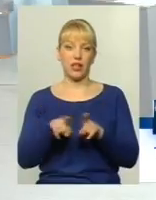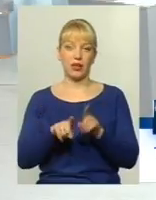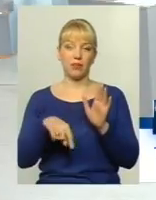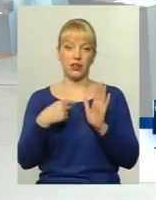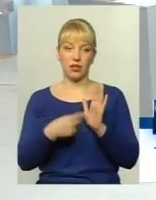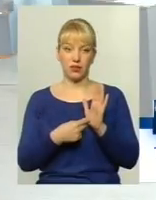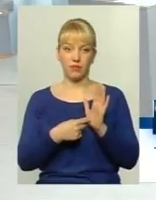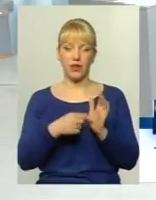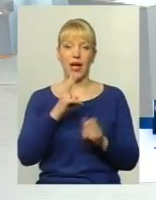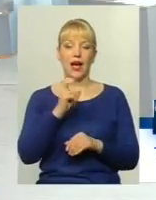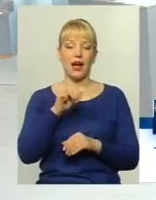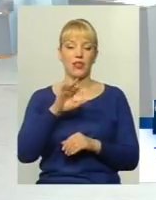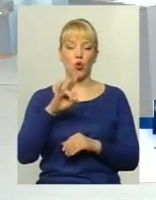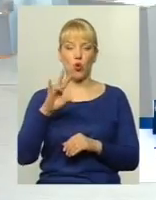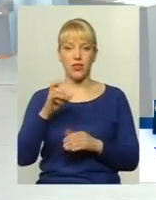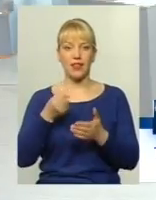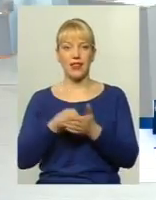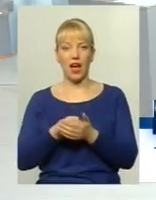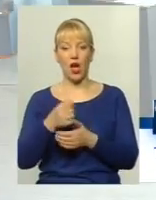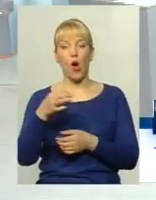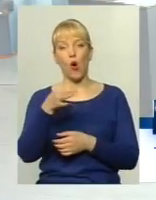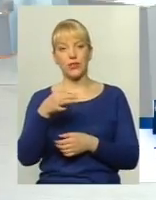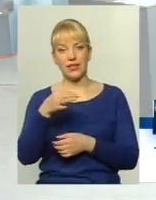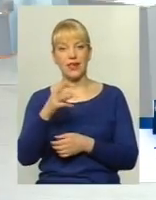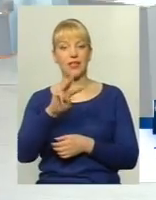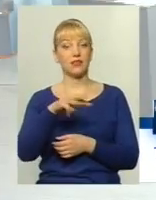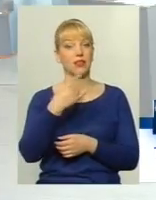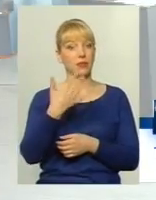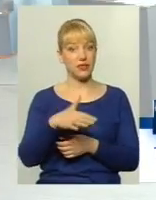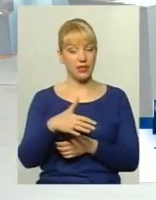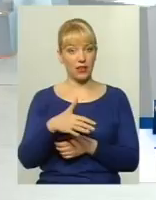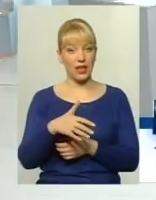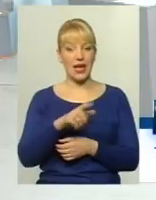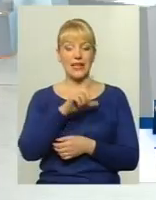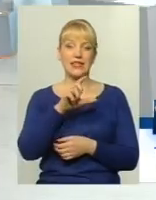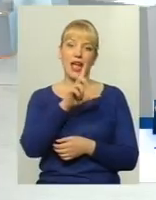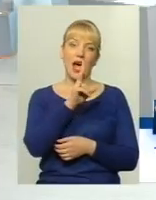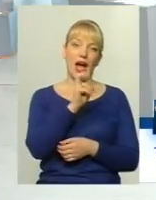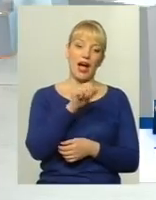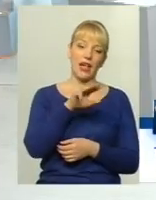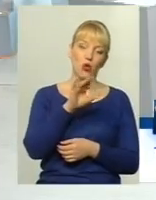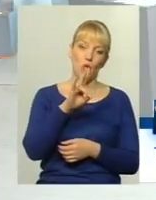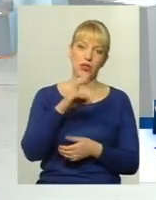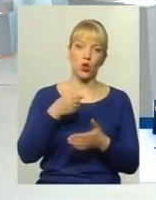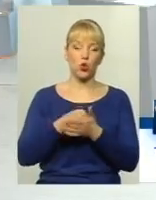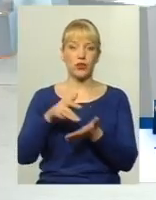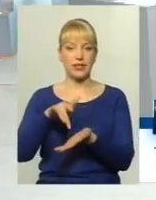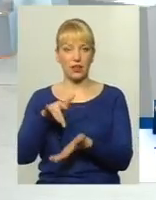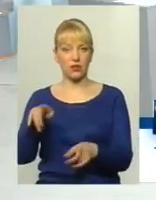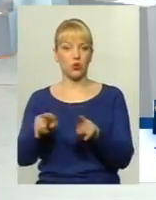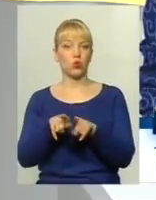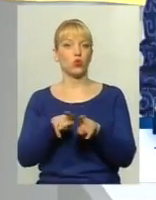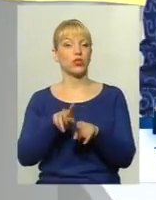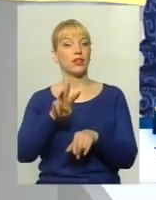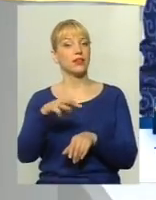От з Катіона на Озерну. 3,50. З Катіона, допустим, до центру, теж 3,50.